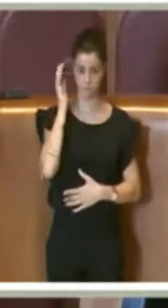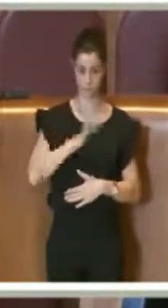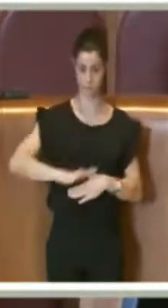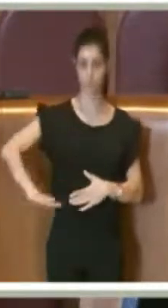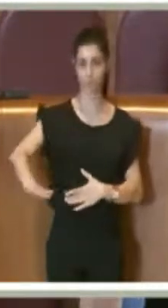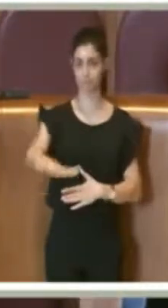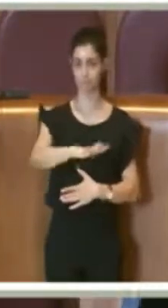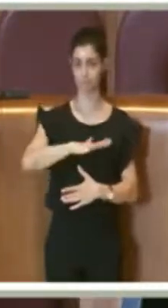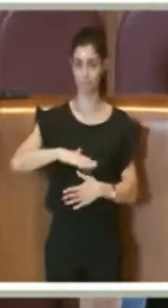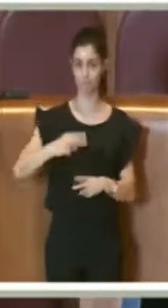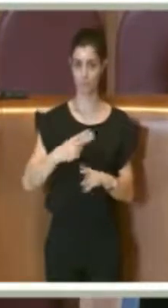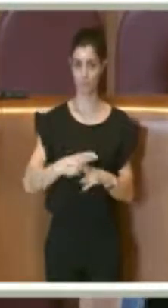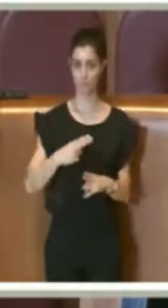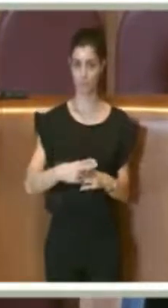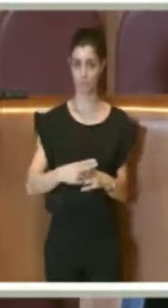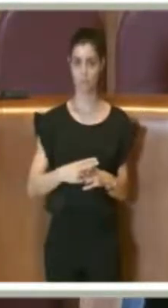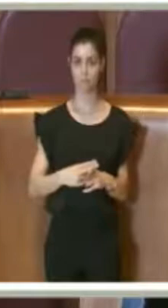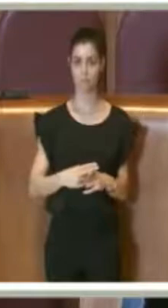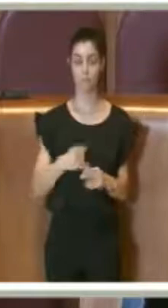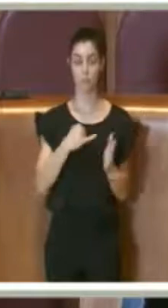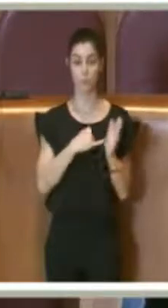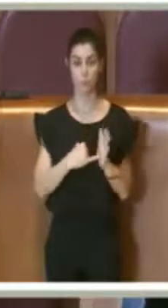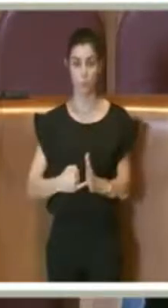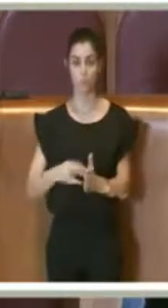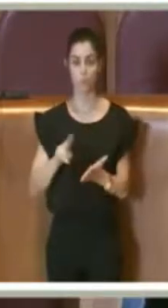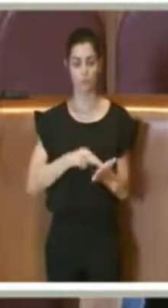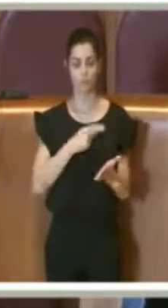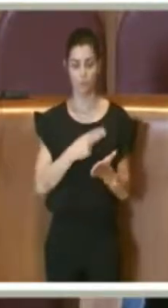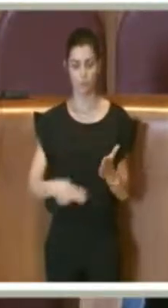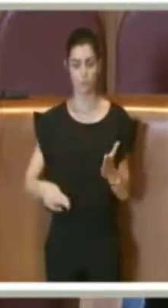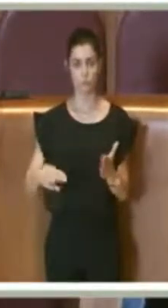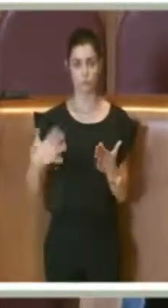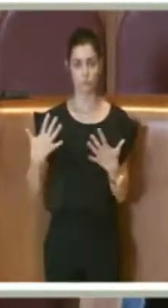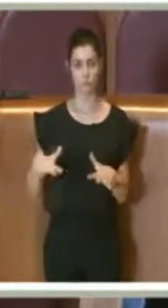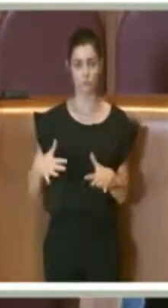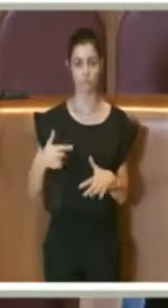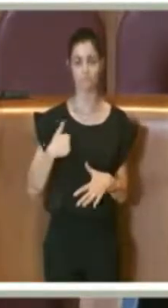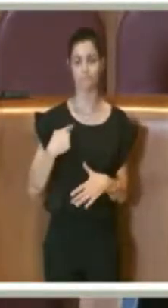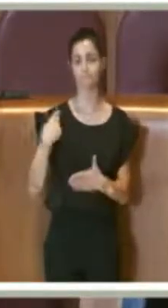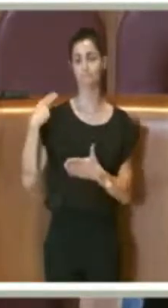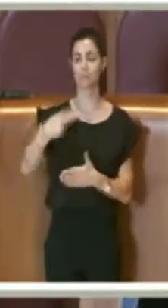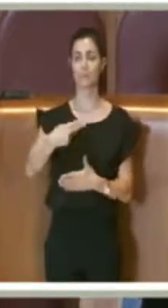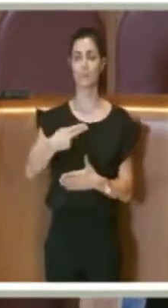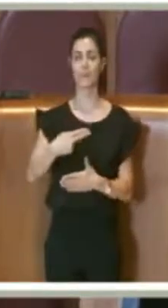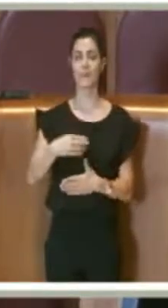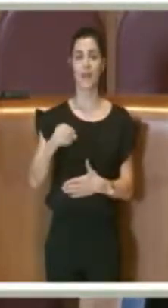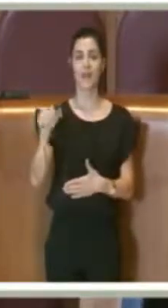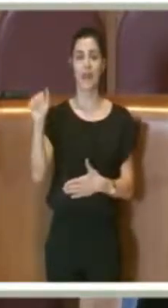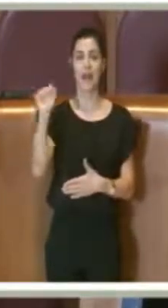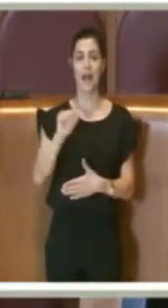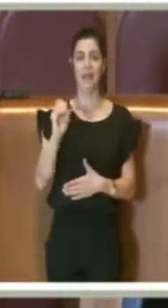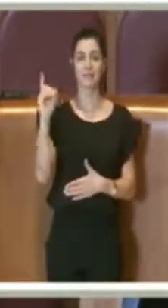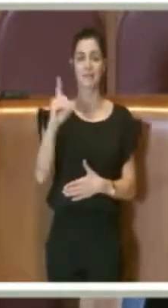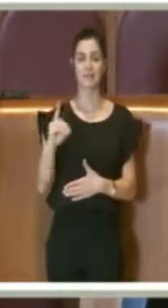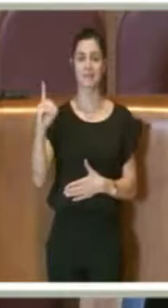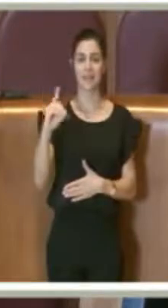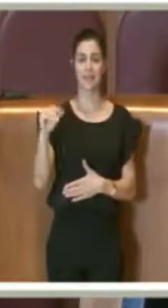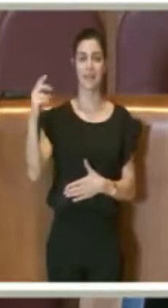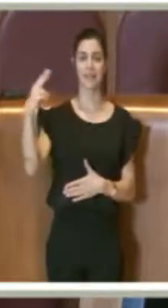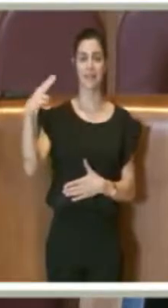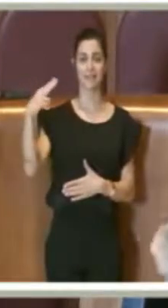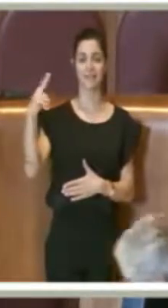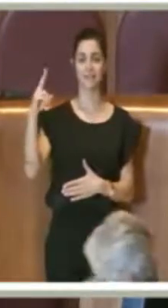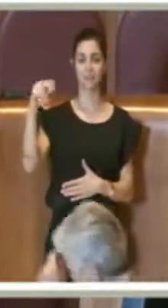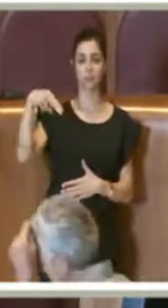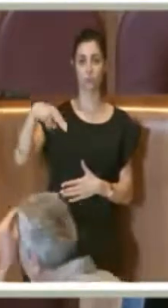ricordo che è stato votato, noi lo chiamiamo l'addendum, cioè la parte contrattualistica